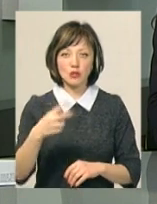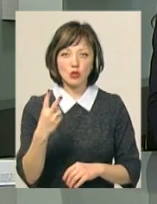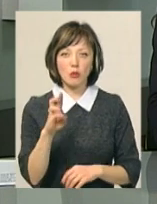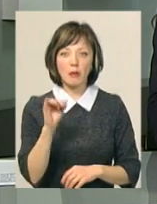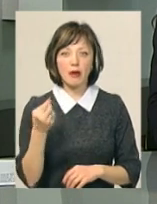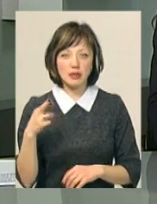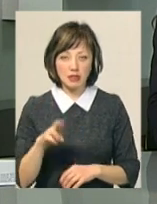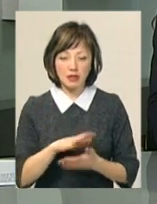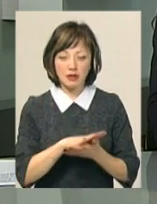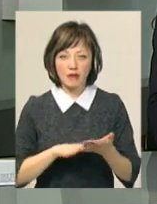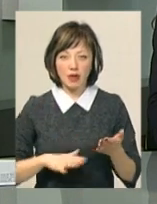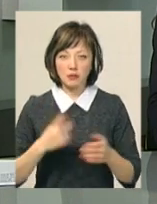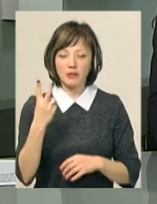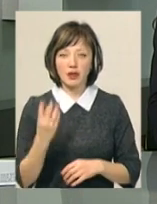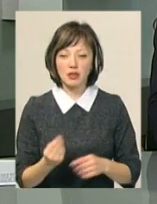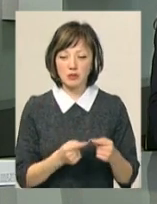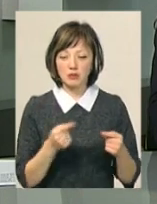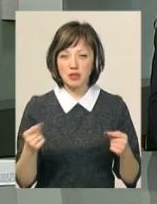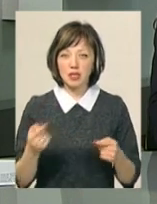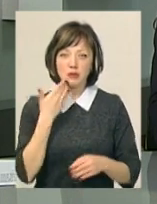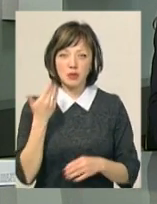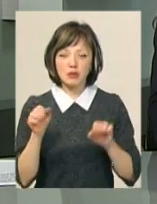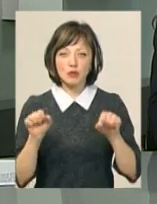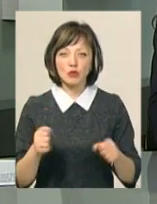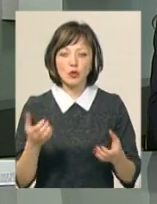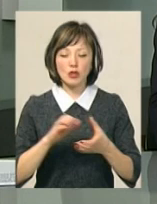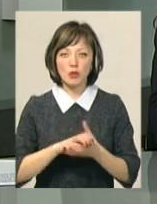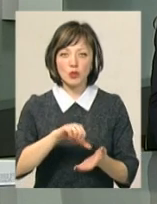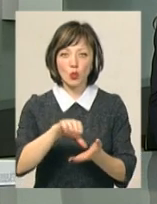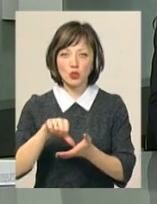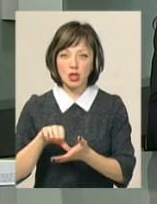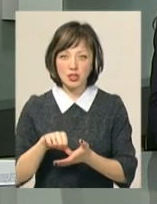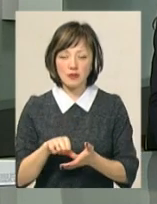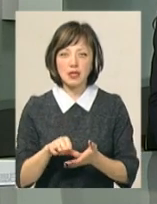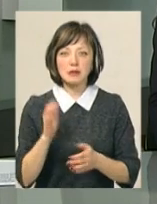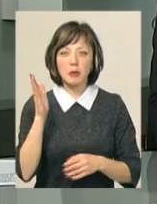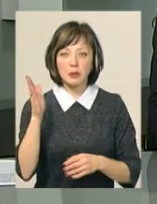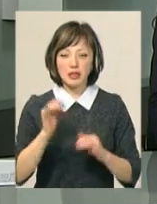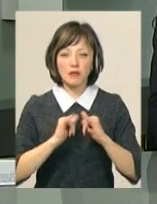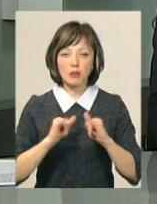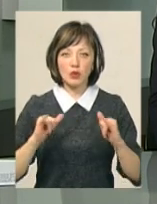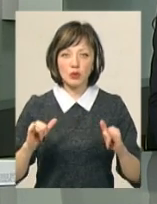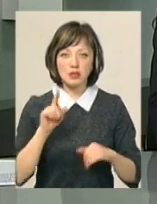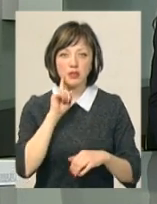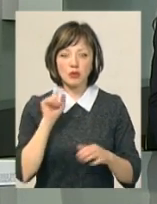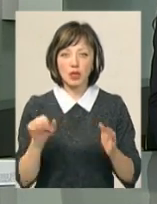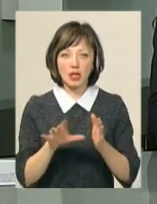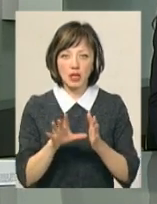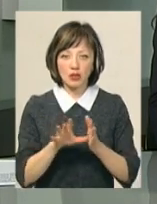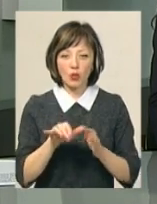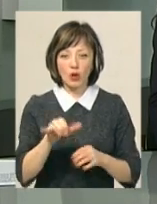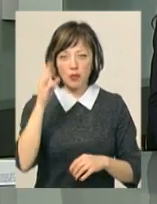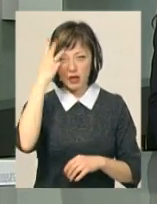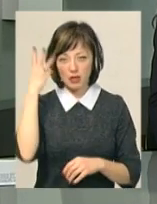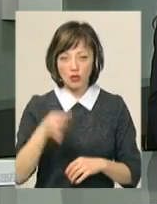березня. Триватиме він два дні, впродовж яких спікери зможуть ознайомити учасників із перспективами розвитку зеленої енергетики у